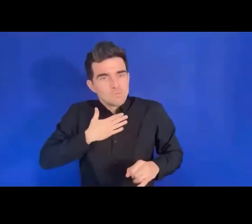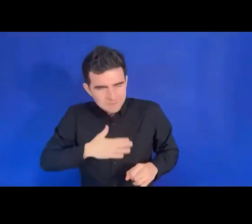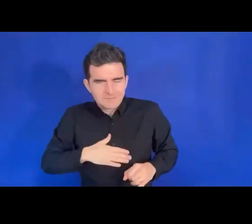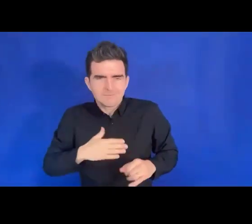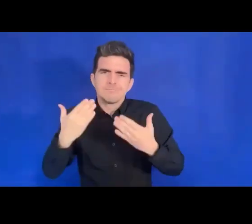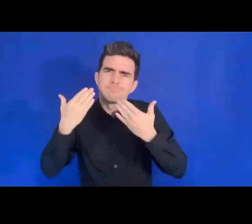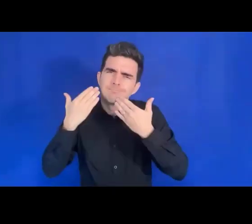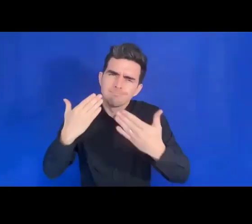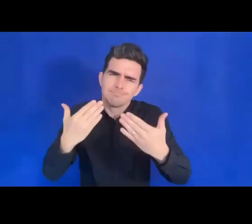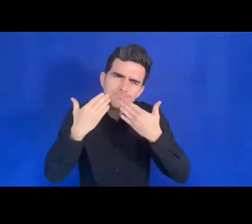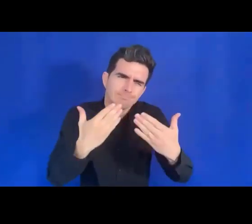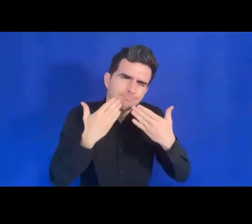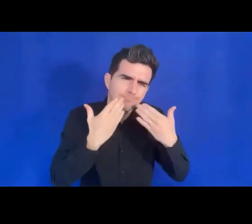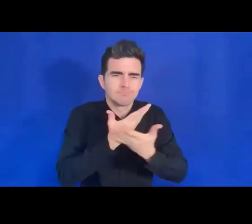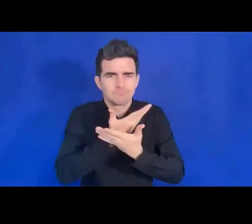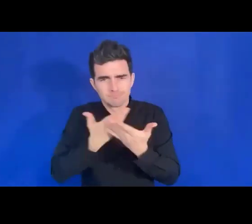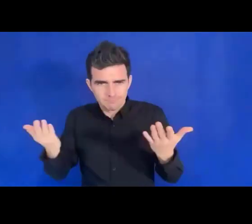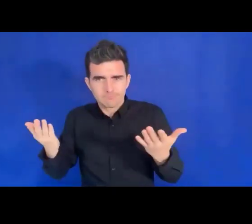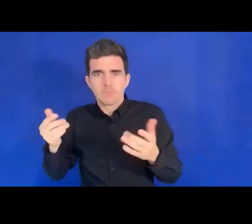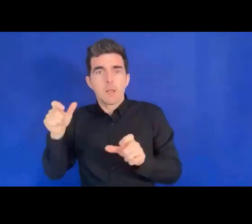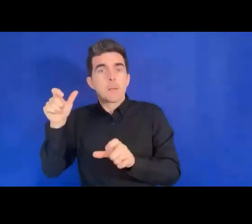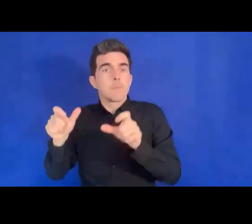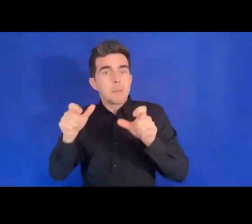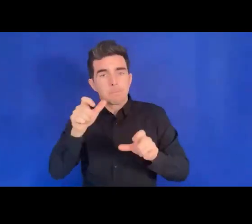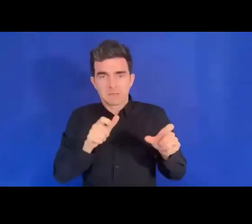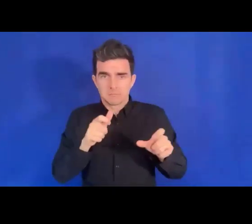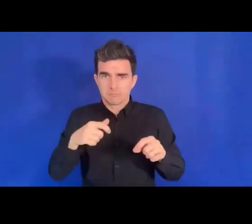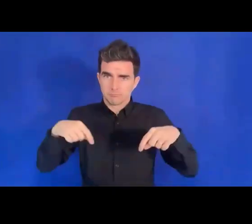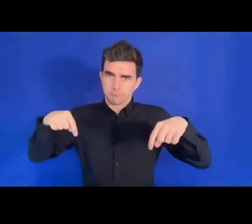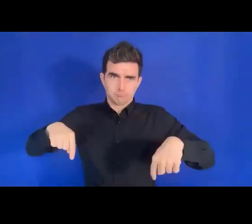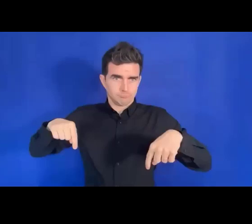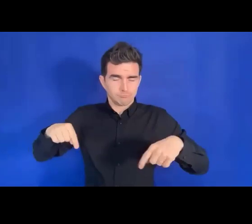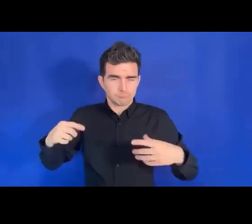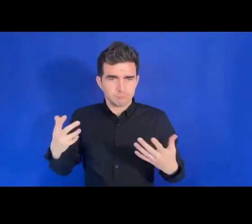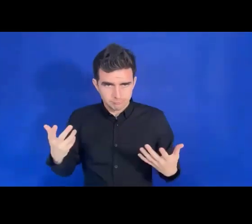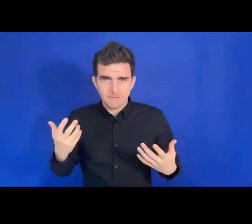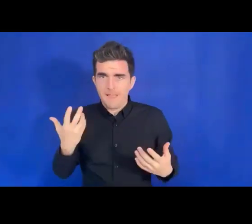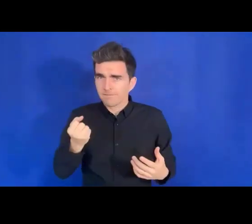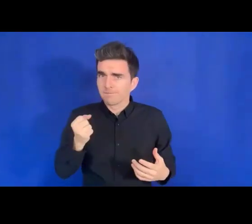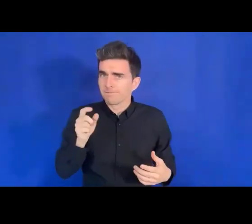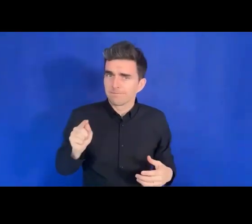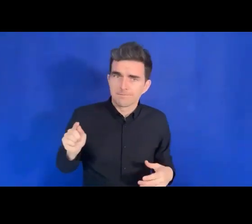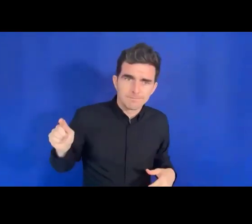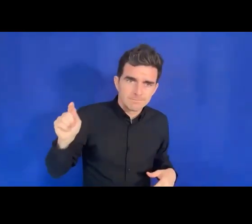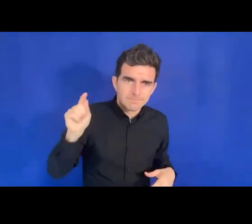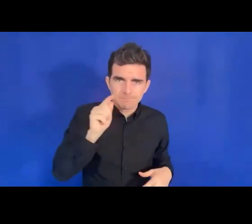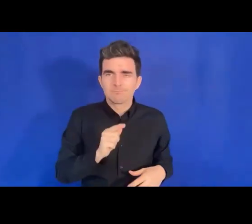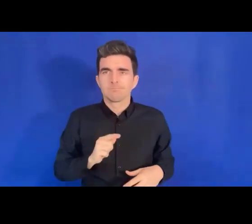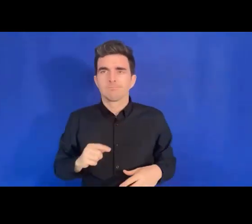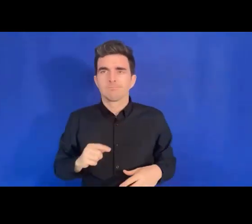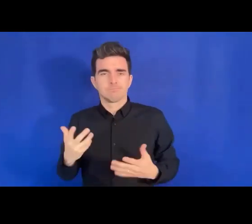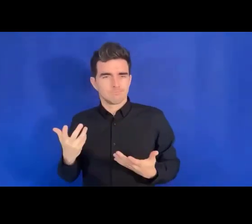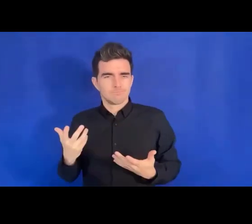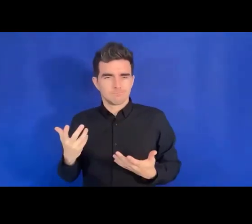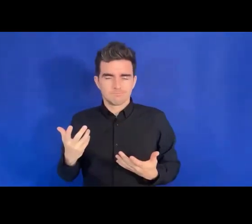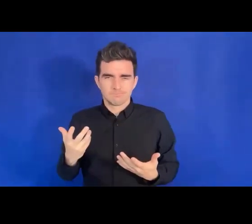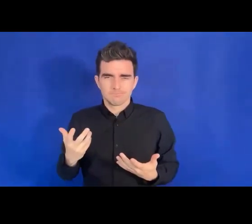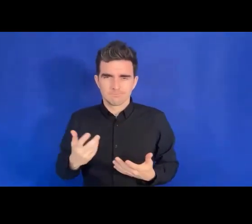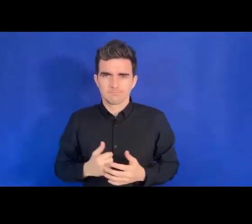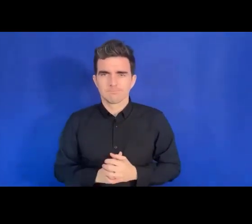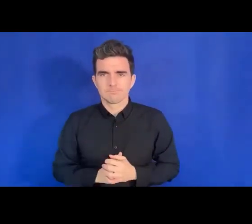intervenus dans le cadre de cette session. Merci à ceux-là qui ont travaillé, qui sont intervenus, Carlos,